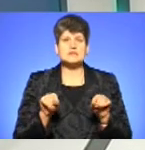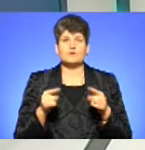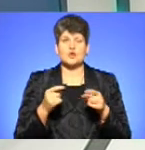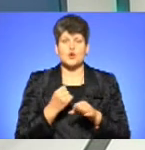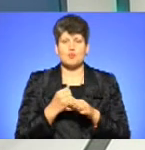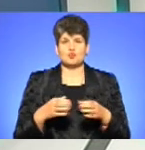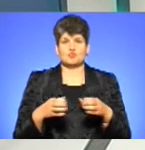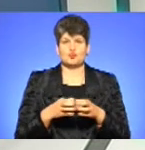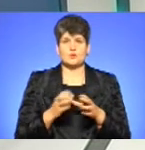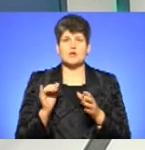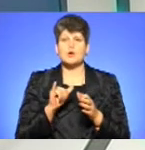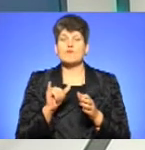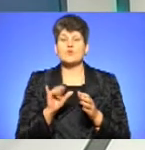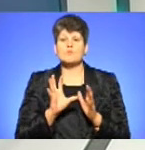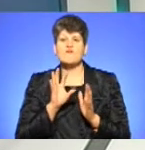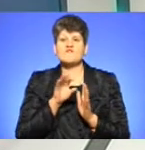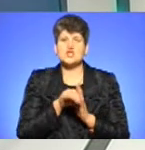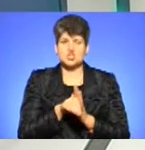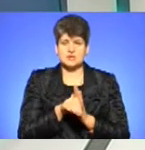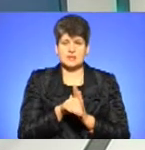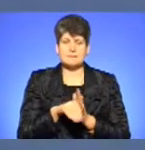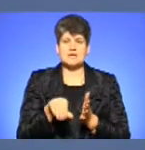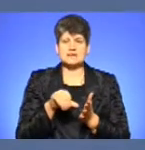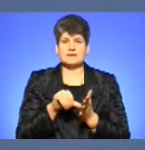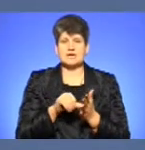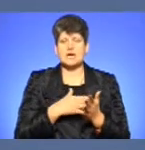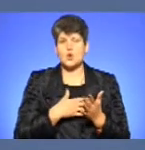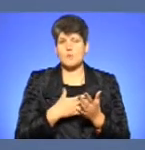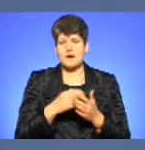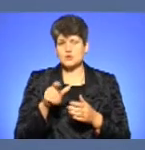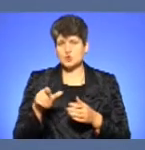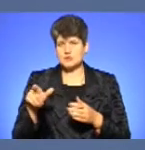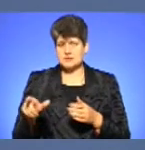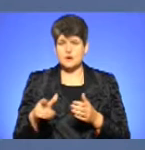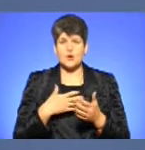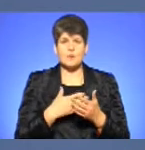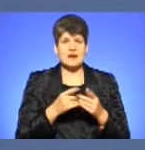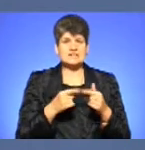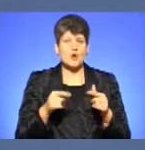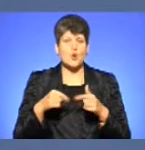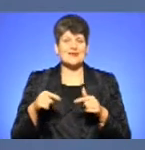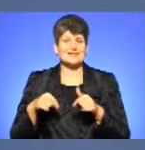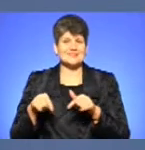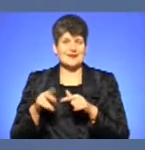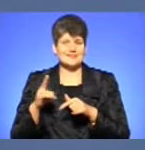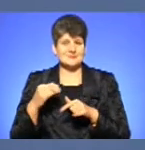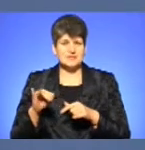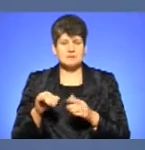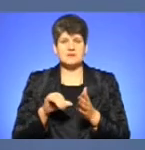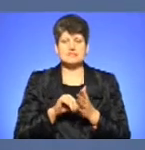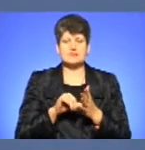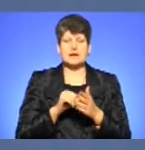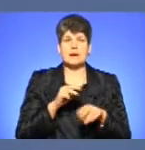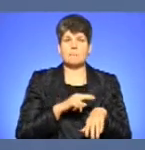групи, в яку би війшли в склад представники громадськості, представники громадських організацій, представники